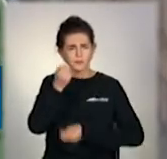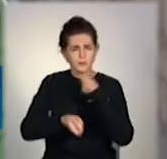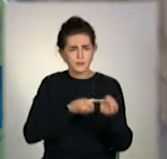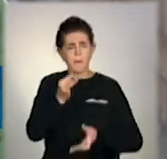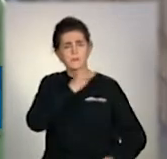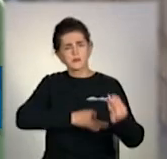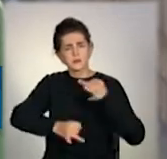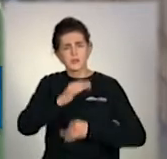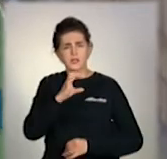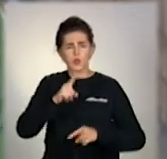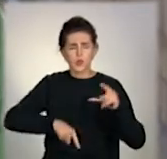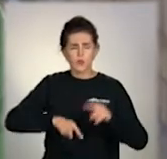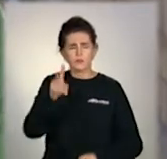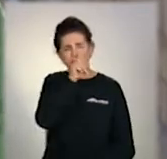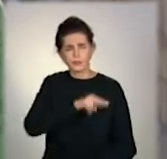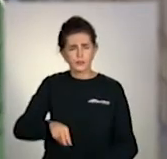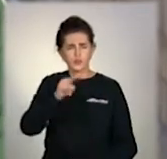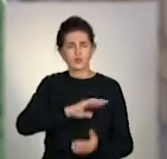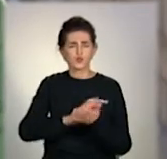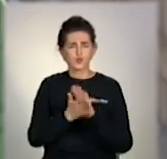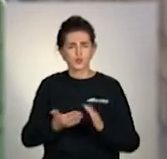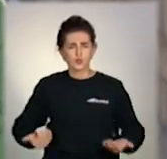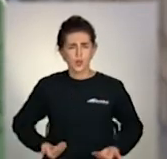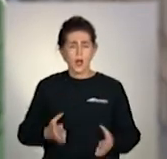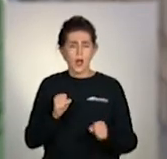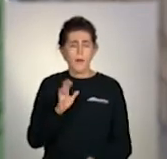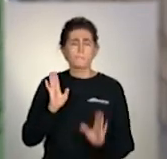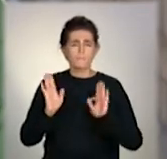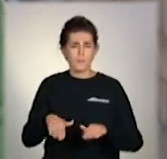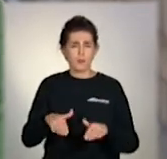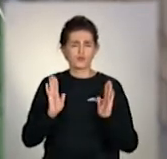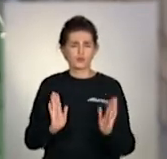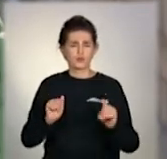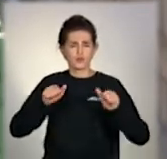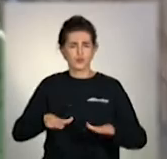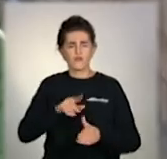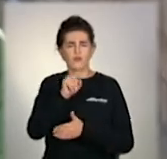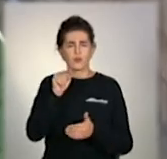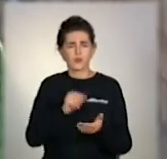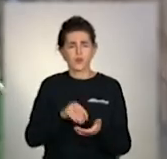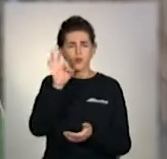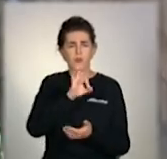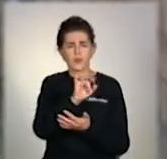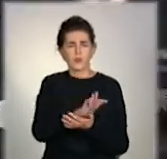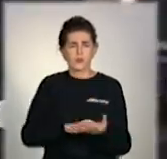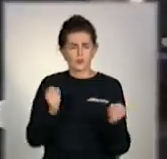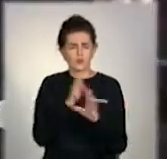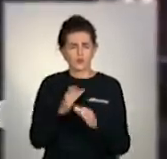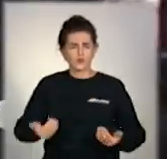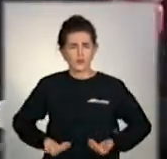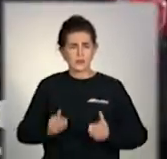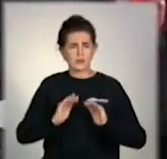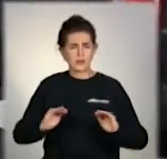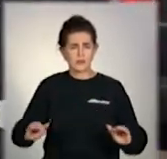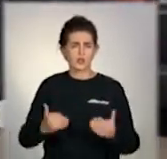провести з батьками, обстежити умови проживання. І тільки туди буде вирішено питання щодо подальшої долі дітей. Із